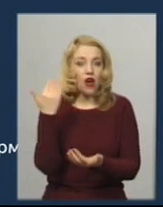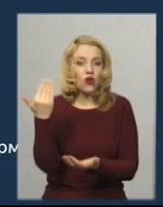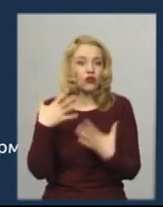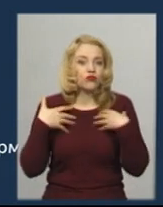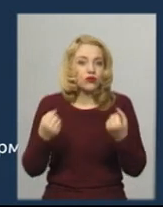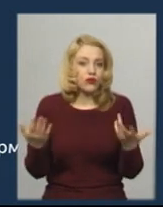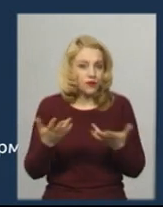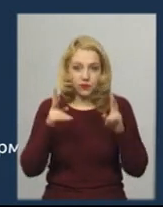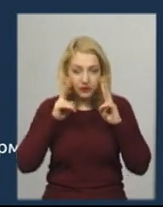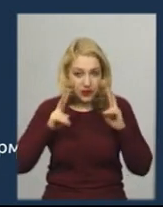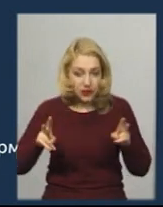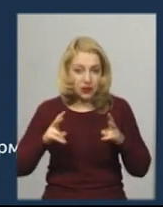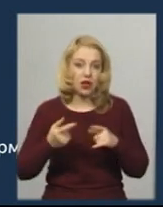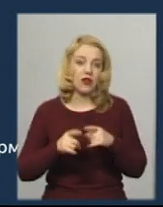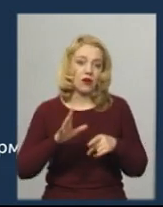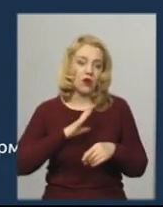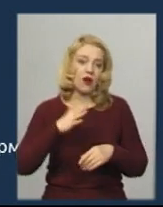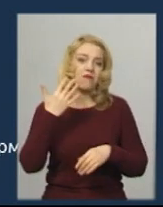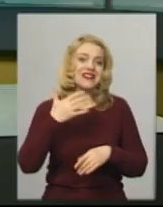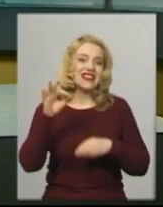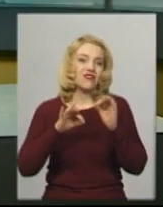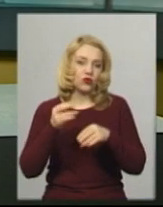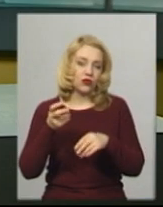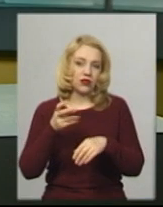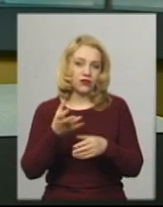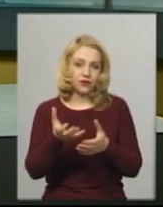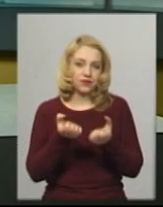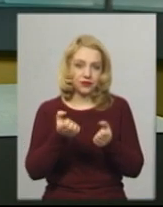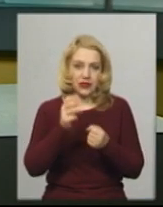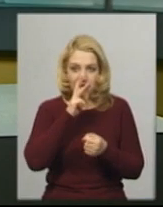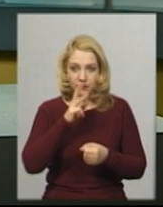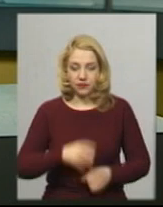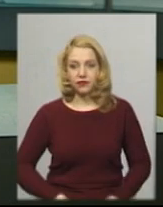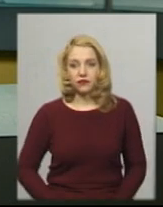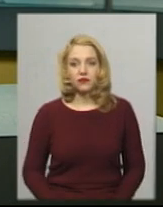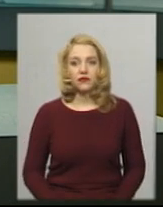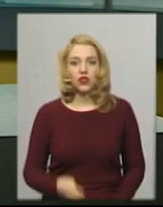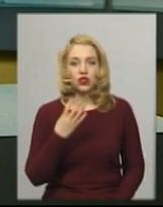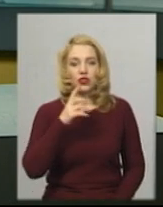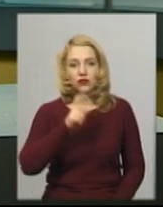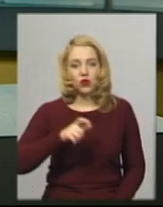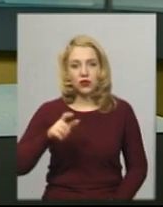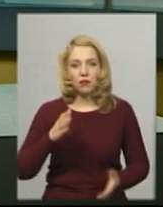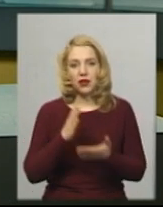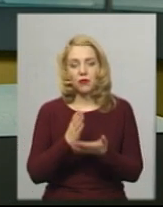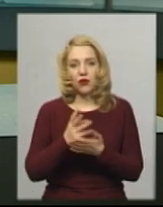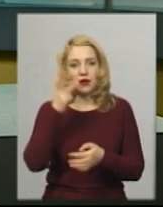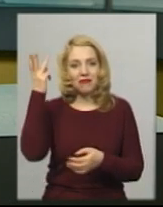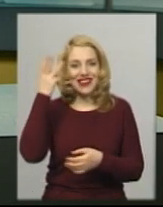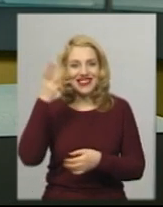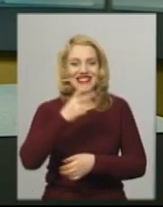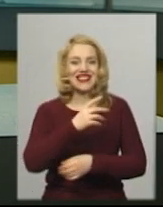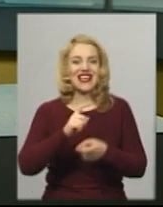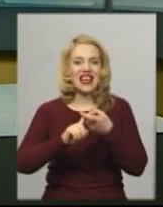госпіталі він працював на 50%. Четверо осіб перебуває у Хмельницькій міській інфекційній лікарні із